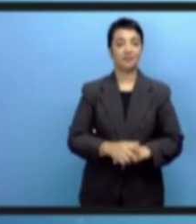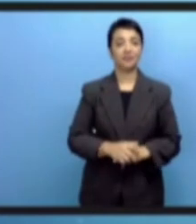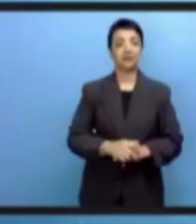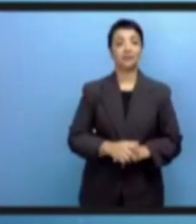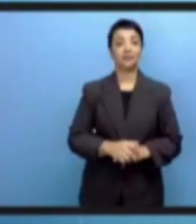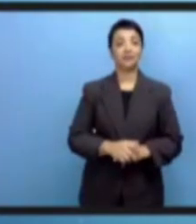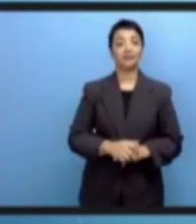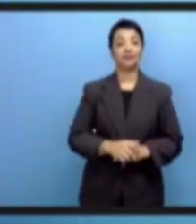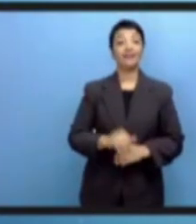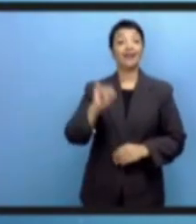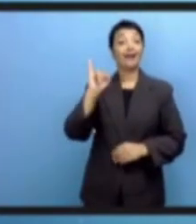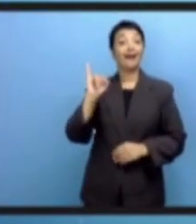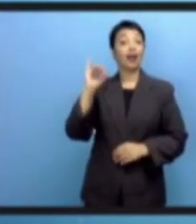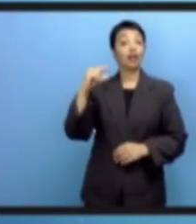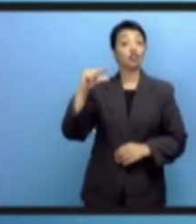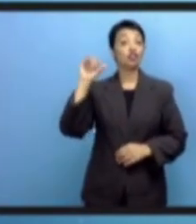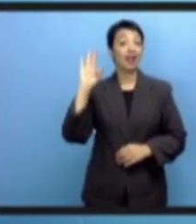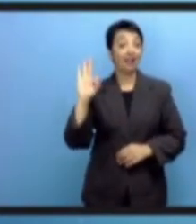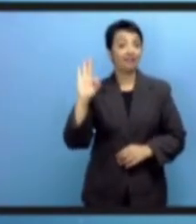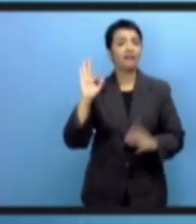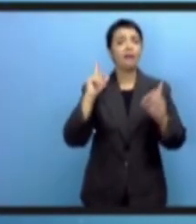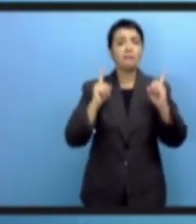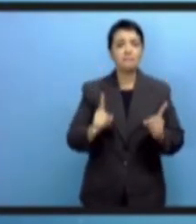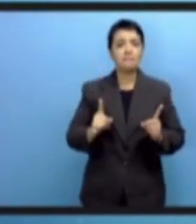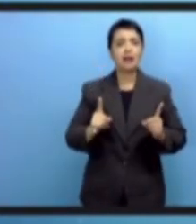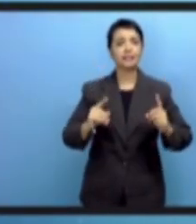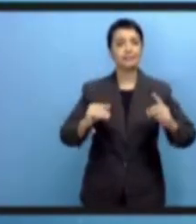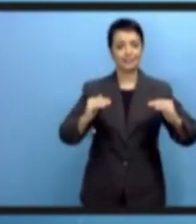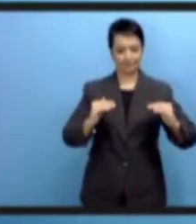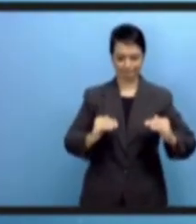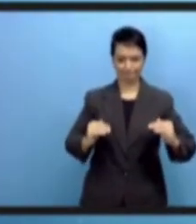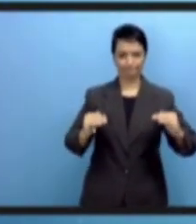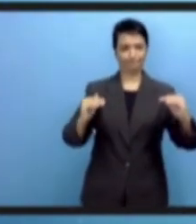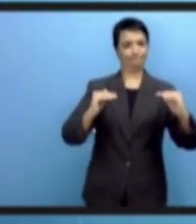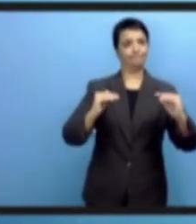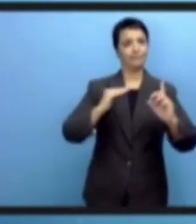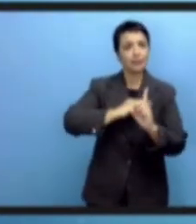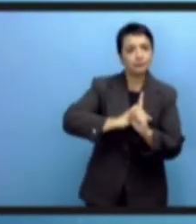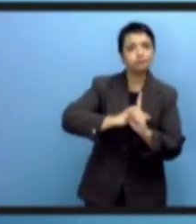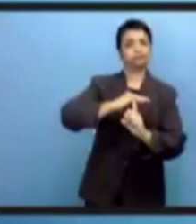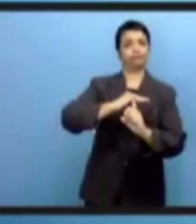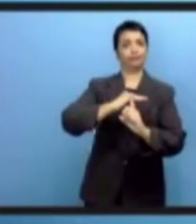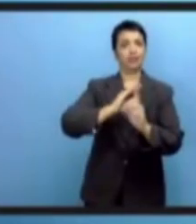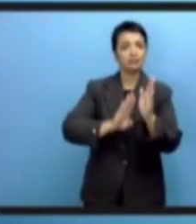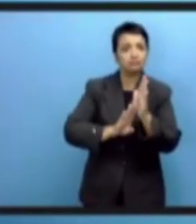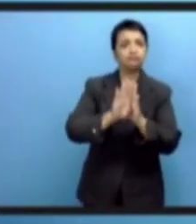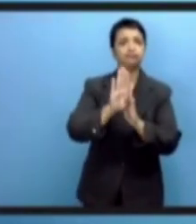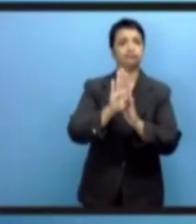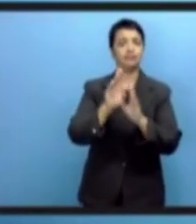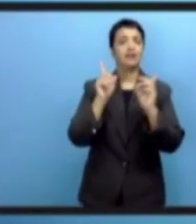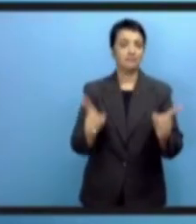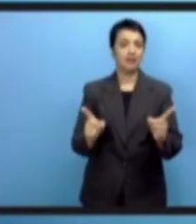улучшать наши подходы к управлению этими технологиями. Форум